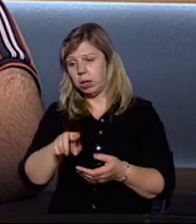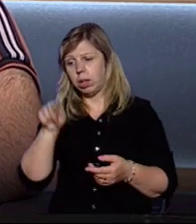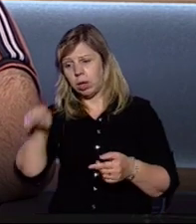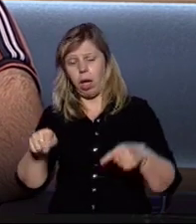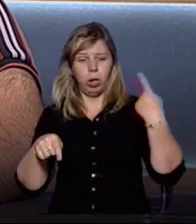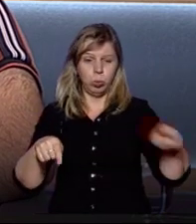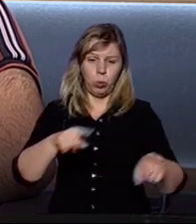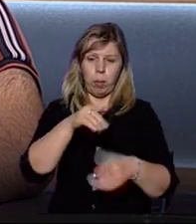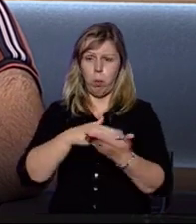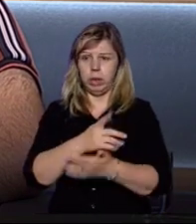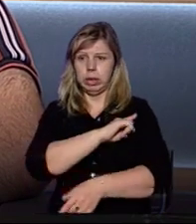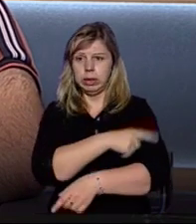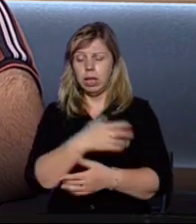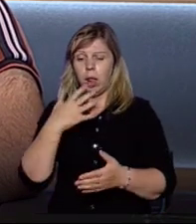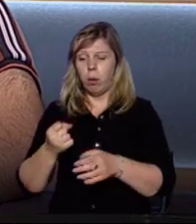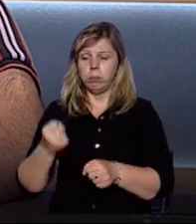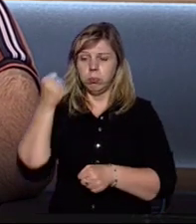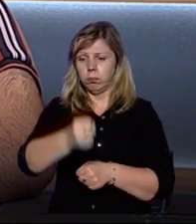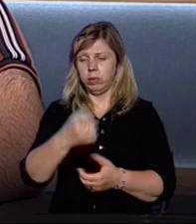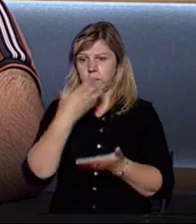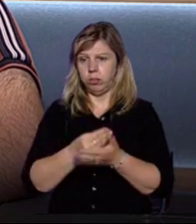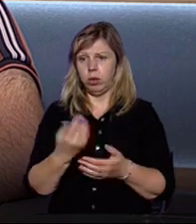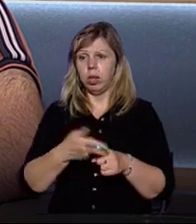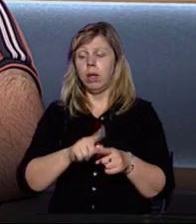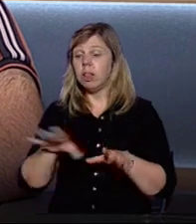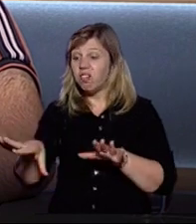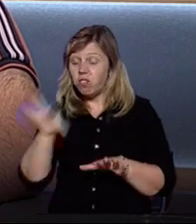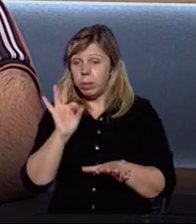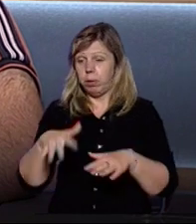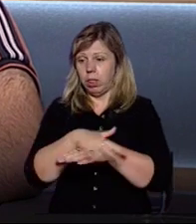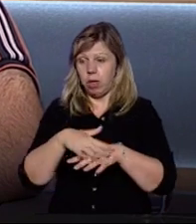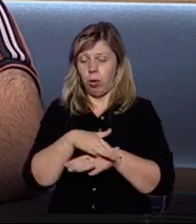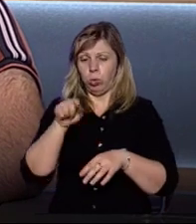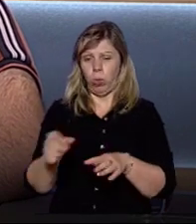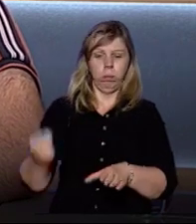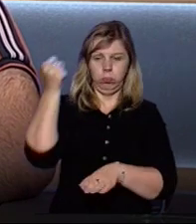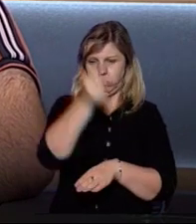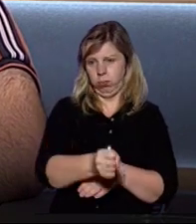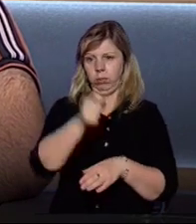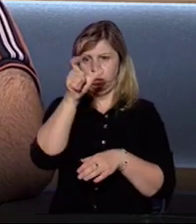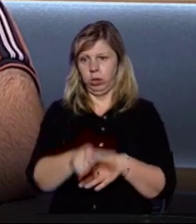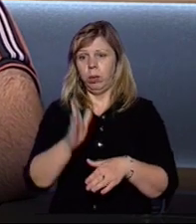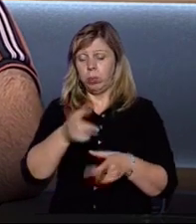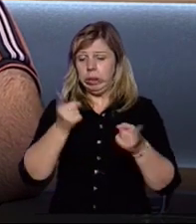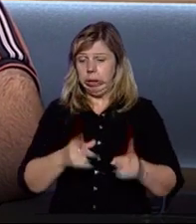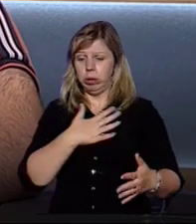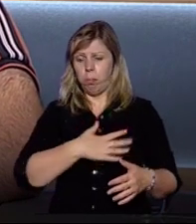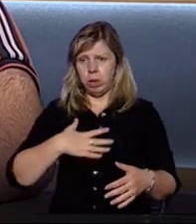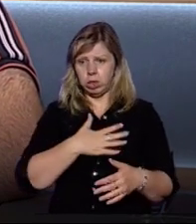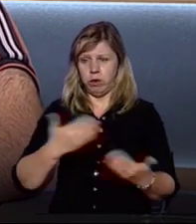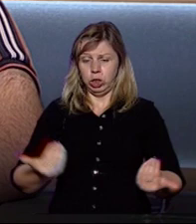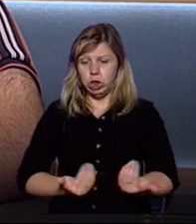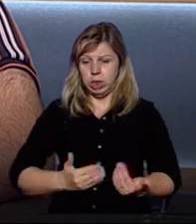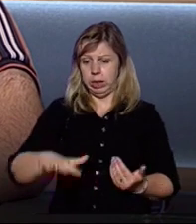політична сила, призначила своїх, а обрані тими мешканими, тими населеними пунктами, і дійсно буде переживати, жити на цій